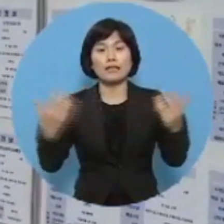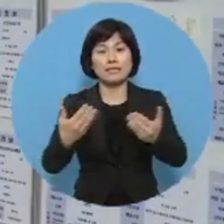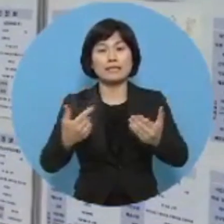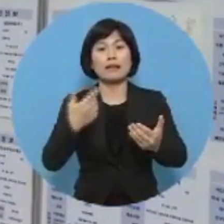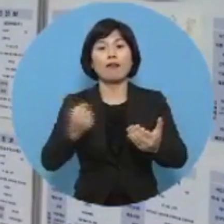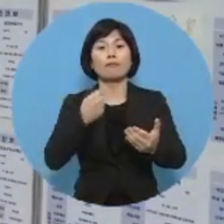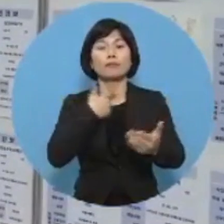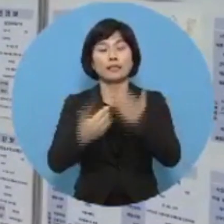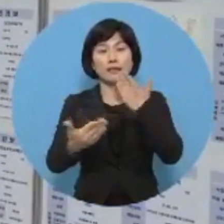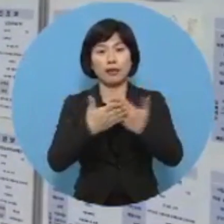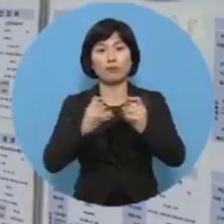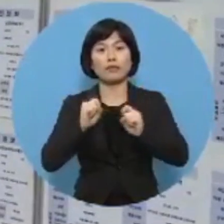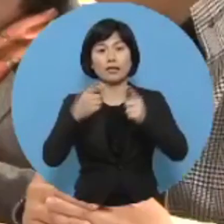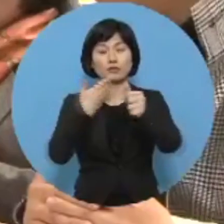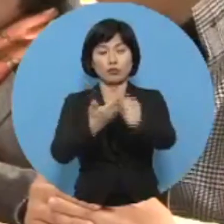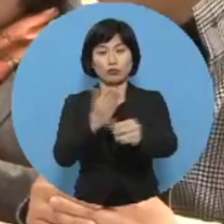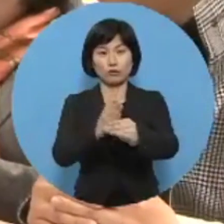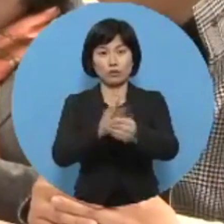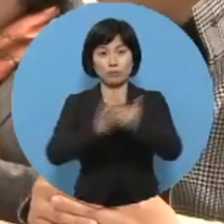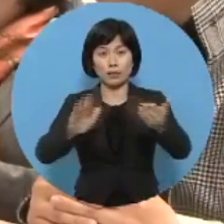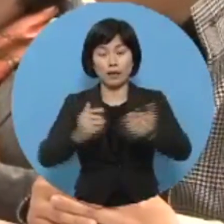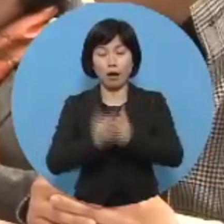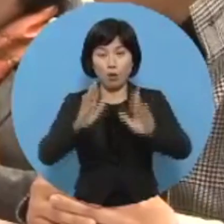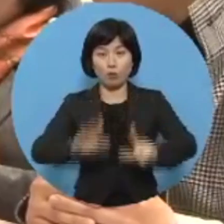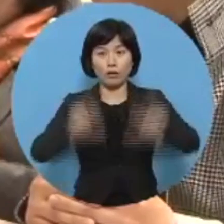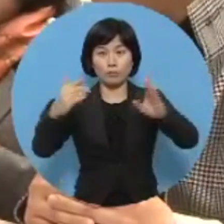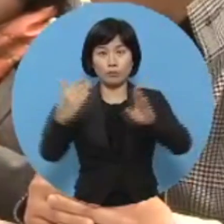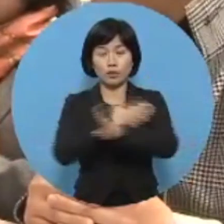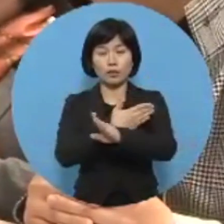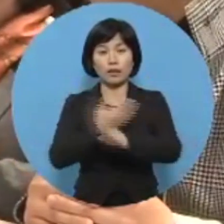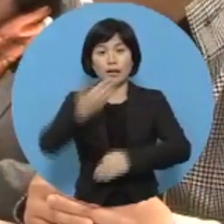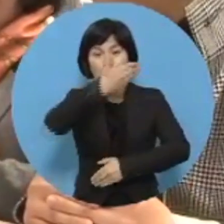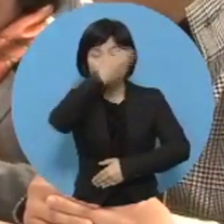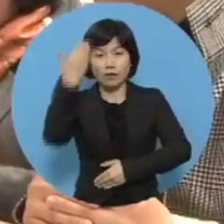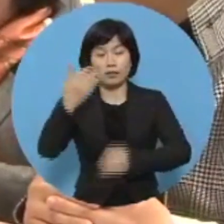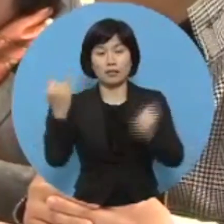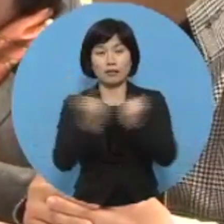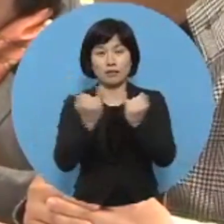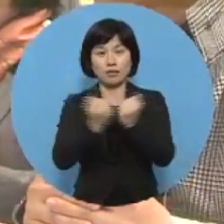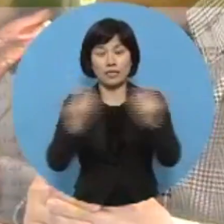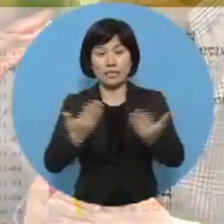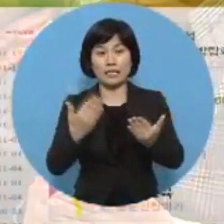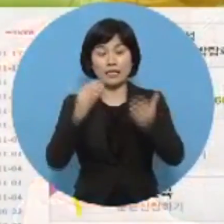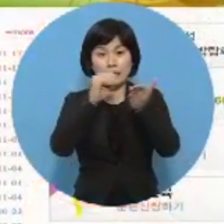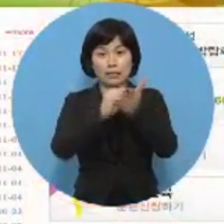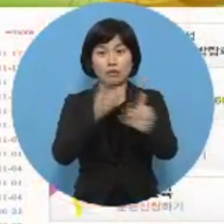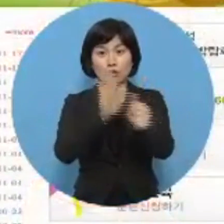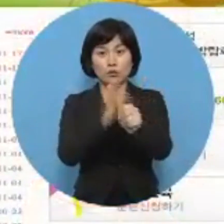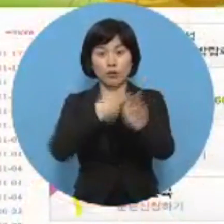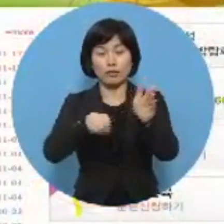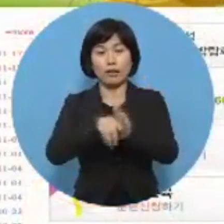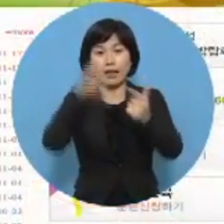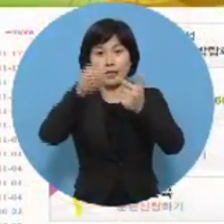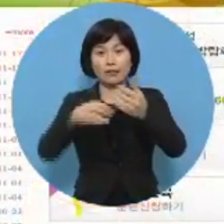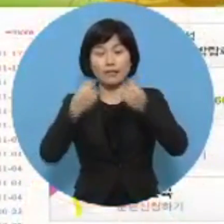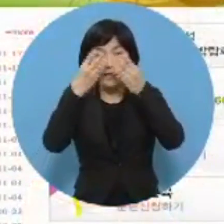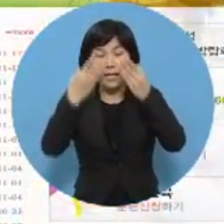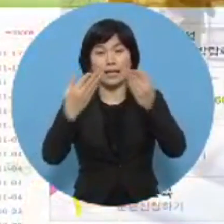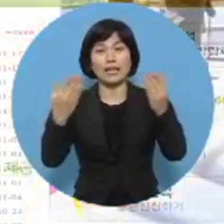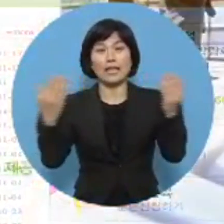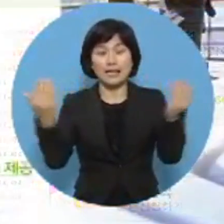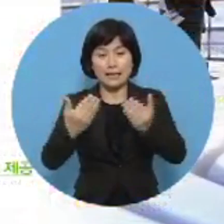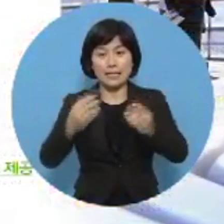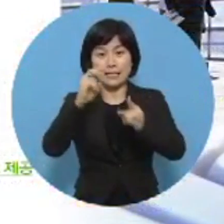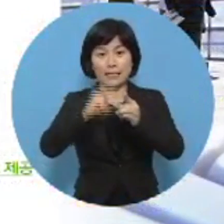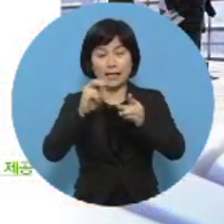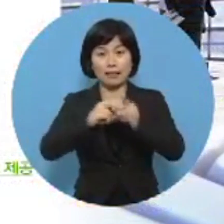제공하고 있습니다. 올해부터는 청년 여성 취업 지원을 위해 나주 세일센터 홈페이지에 청년